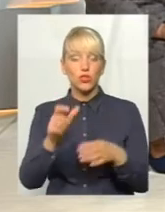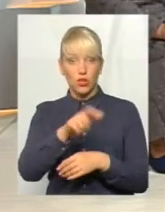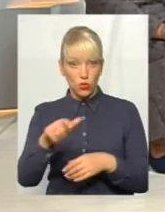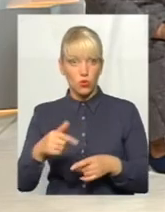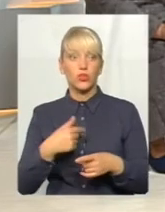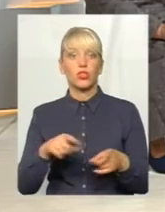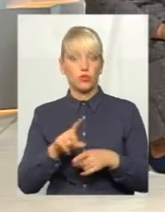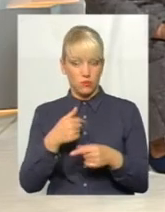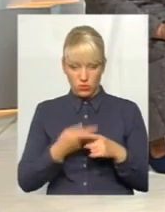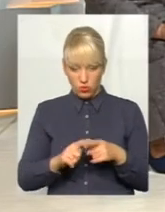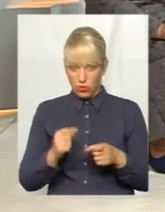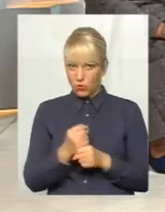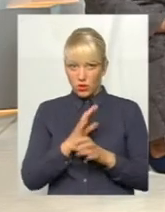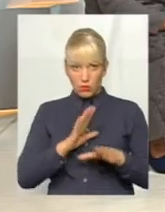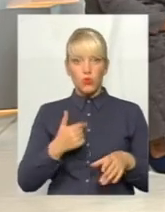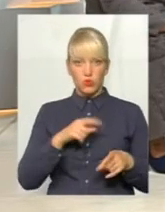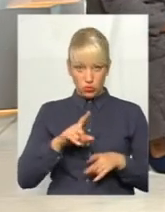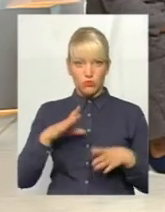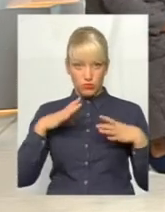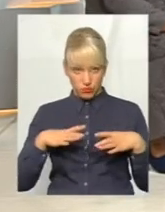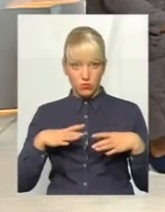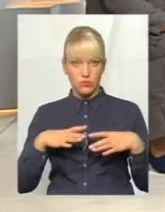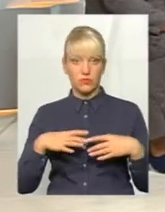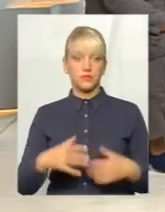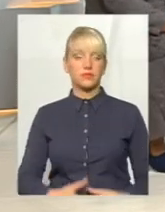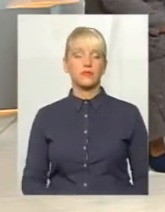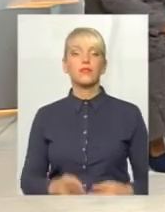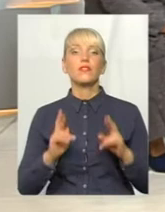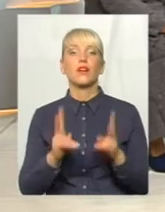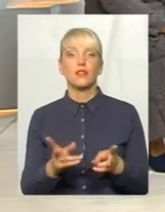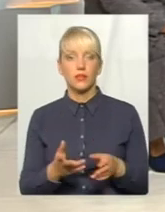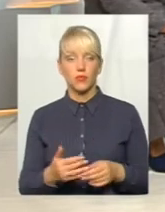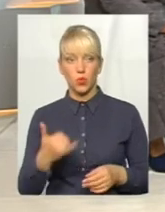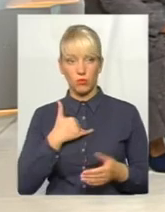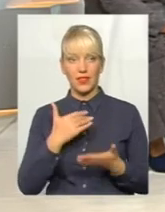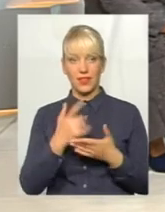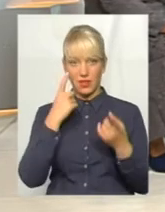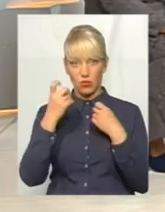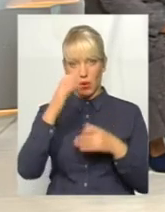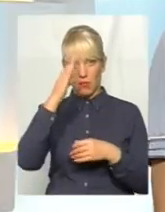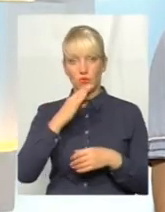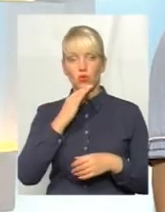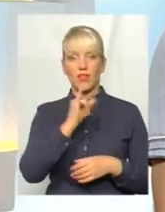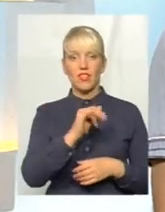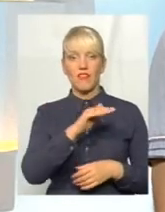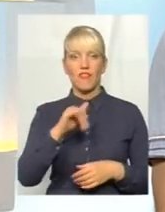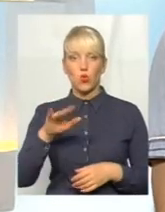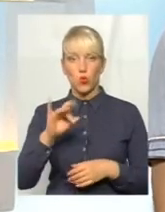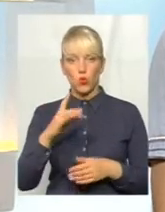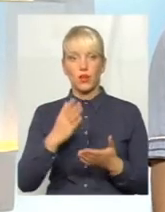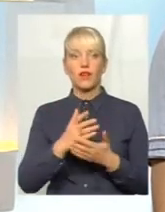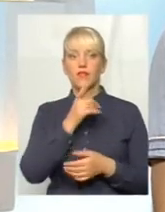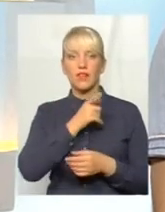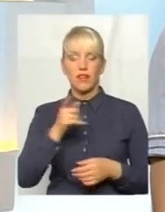маємо змиритися з цим, як? У мене є така інформація, що батько Інни Федорук тривалий час працював у